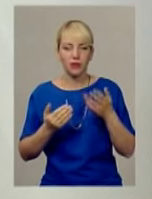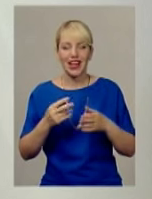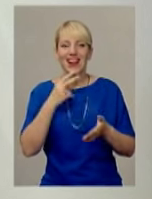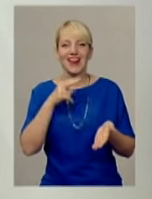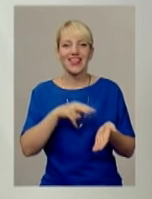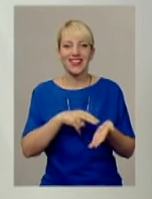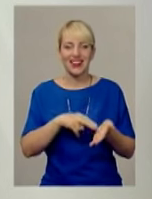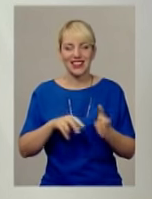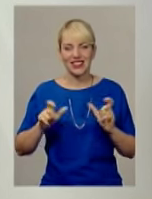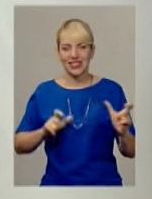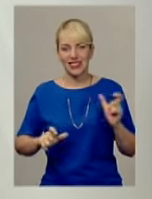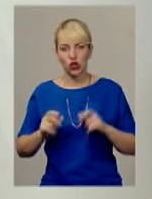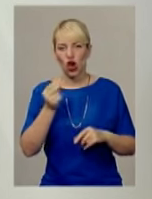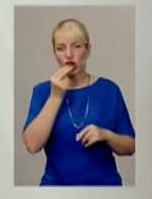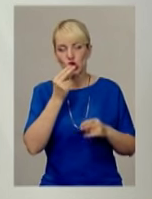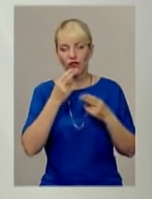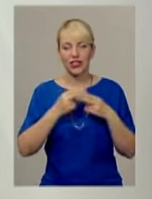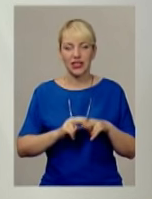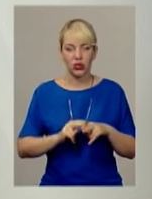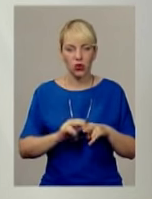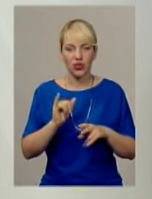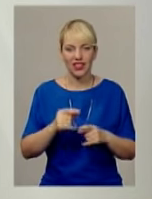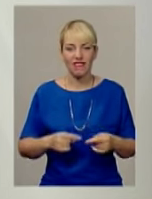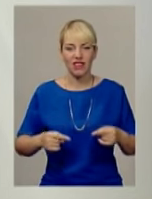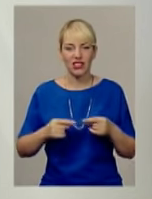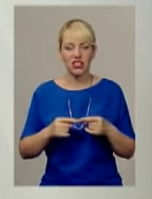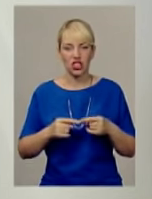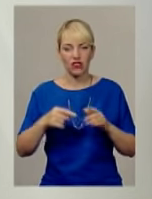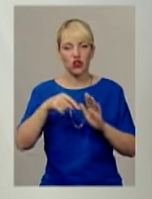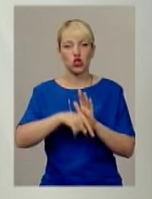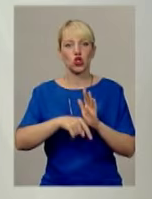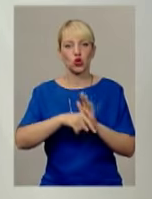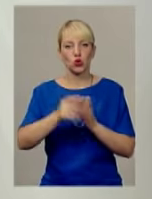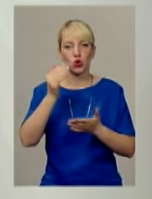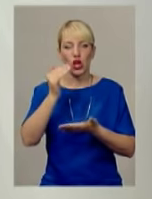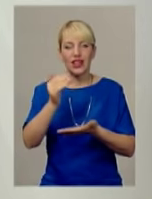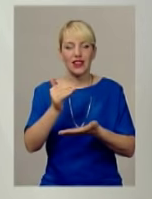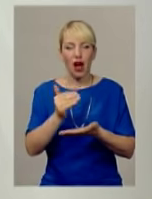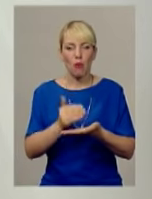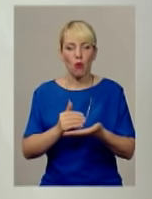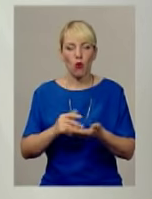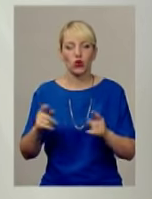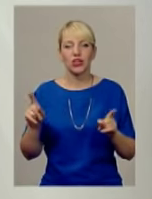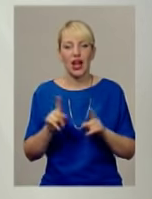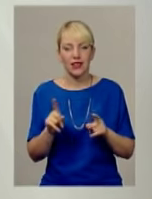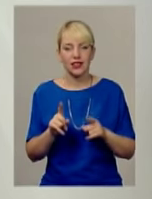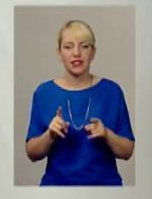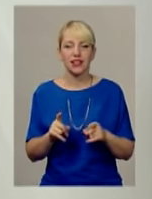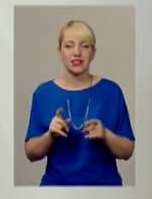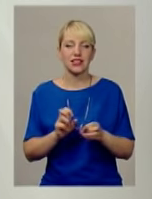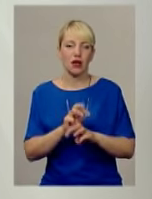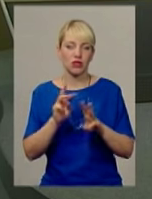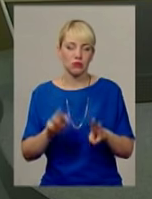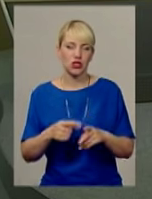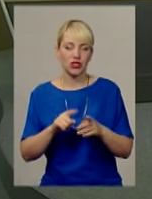інститут харчових технологій і визначив структуру набору, який забезпечує даний споживчий